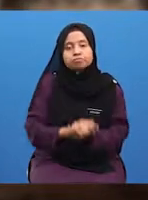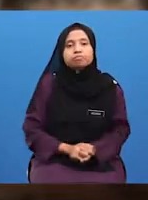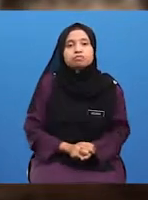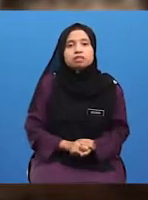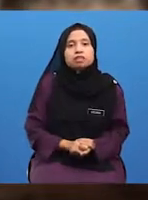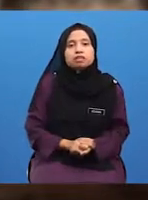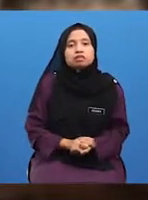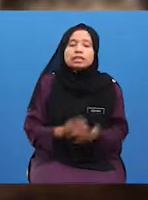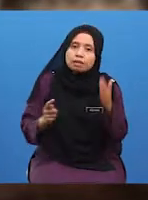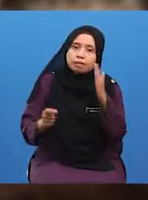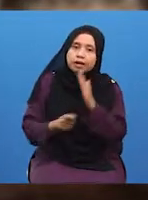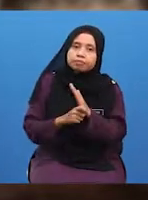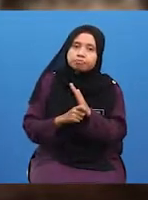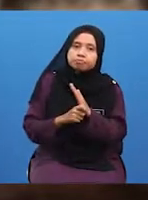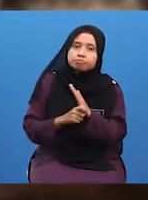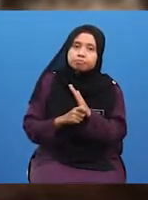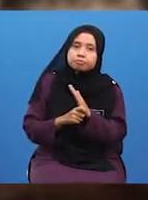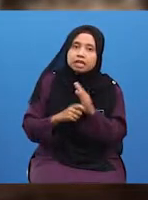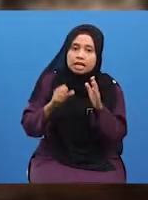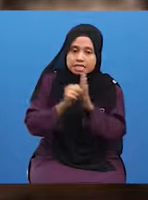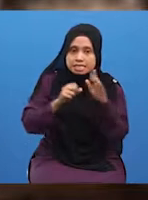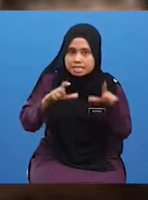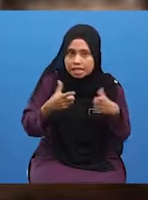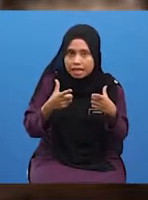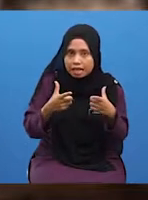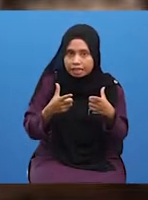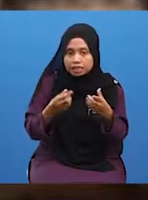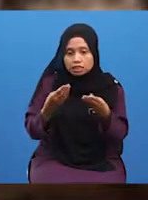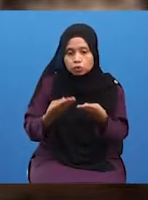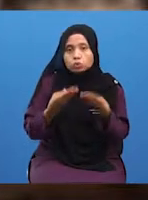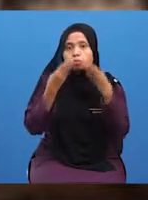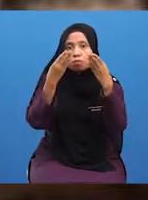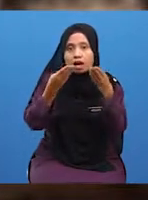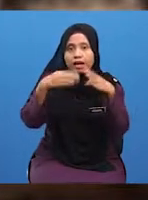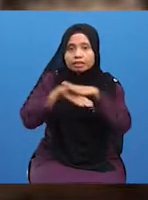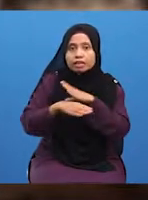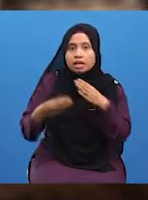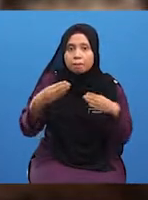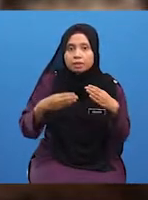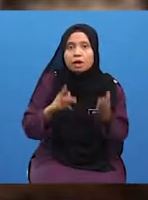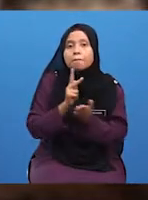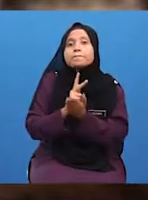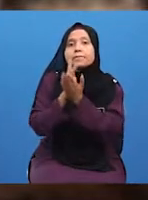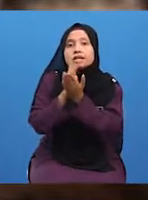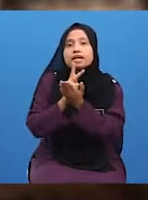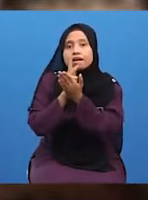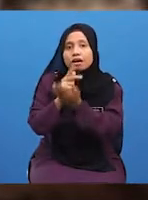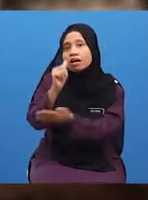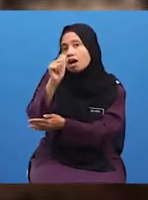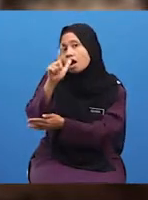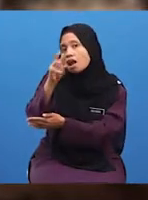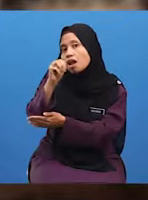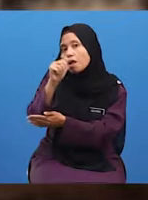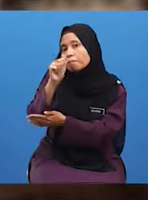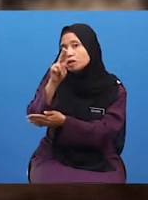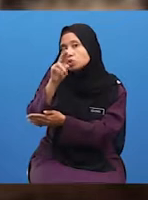Sebagai maklumat tambahan, selain daripada sumbangan dalam bidang pelayaran, Al-Mas